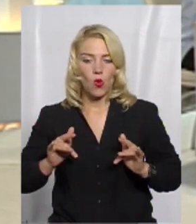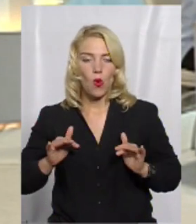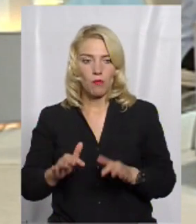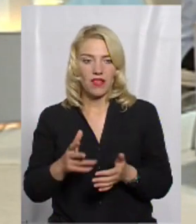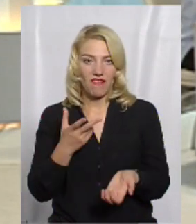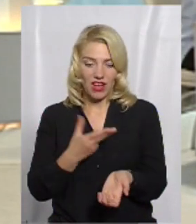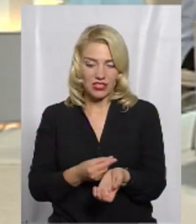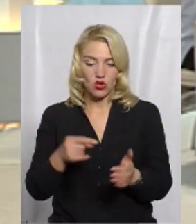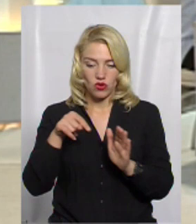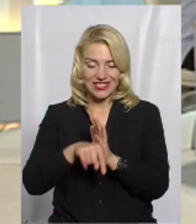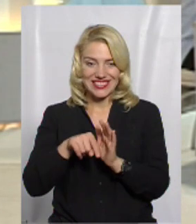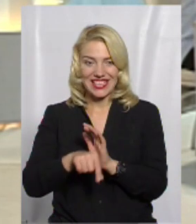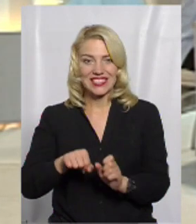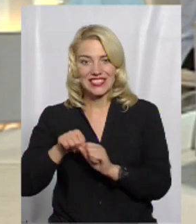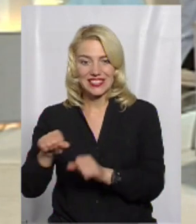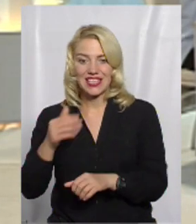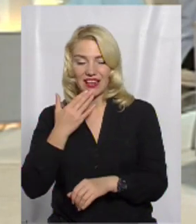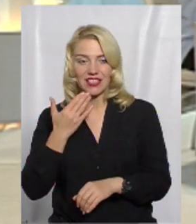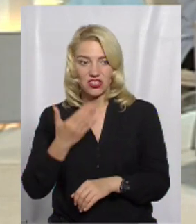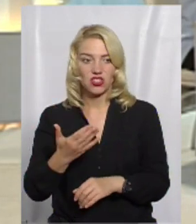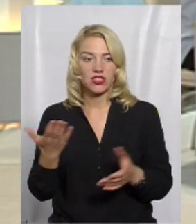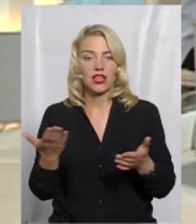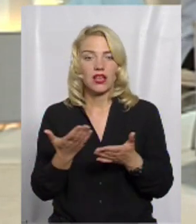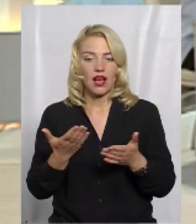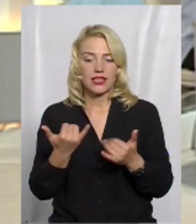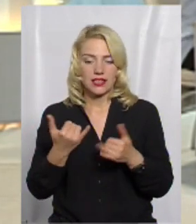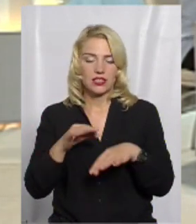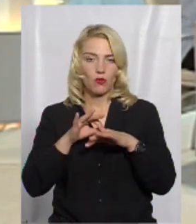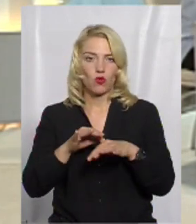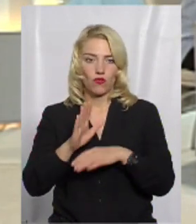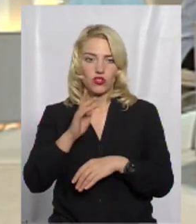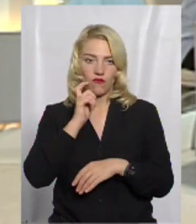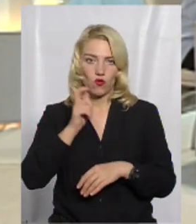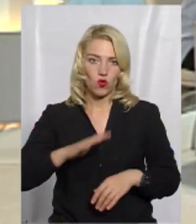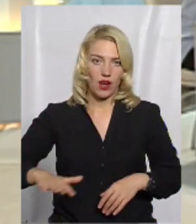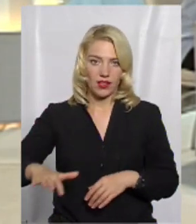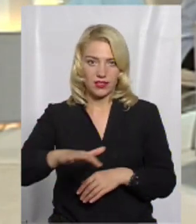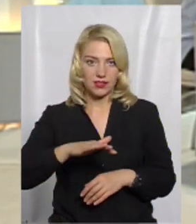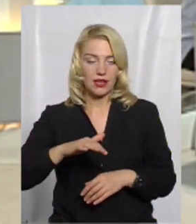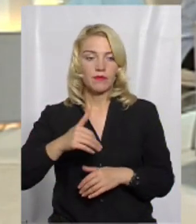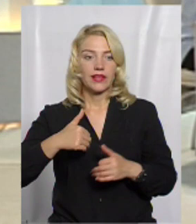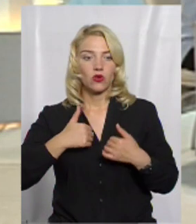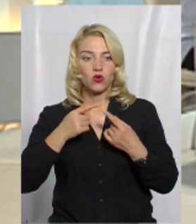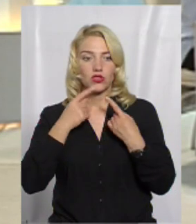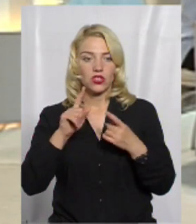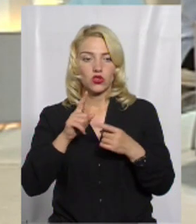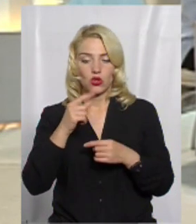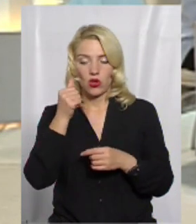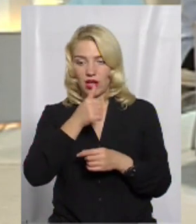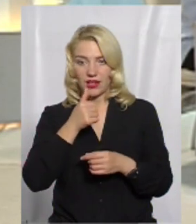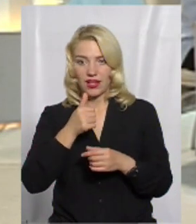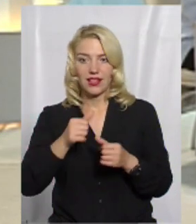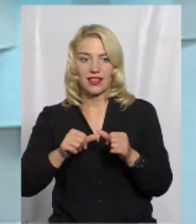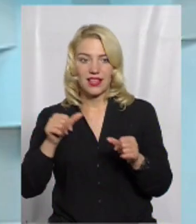Вакциновані, значить, захищені? Яка зараз проходить в Україні? Що я хочу зазначити, що рік назад ми,